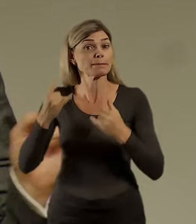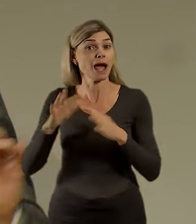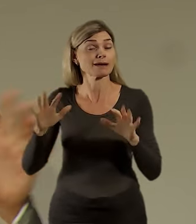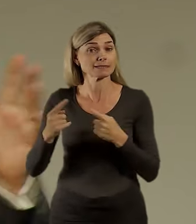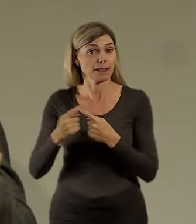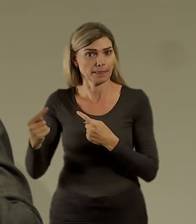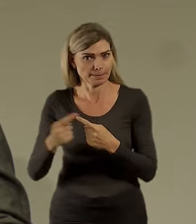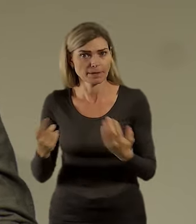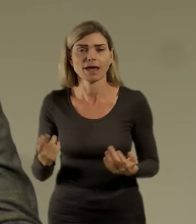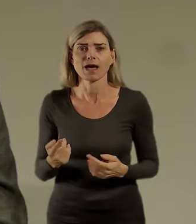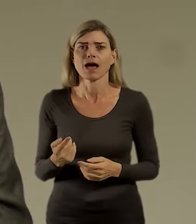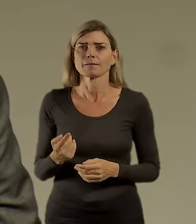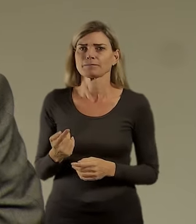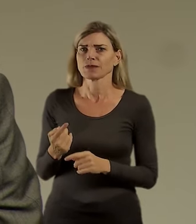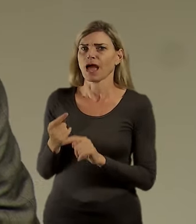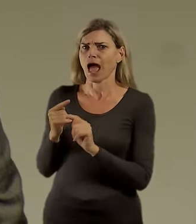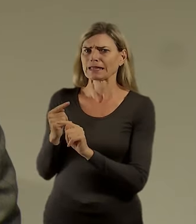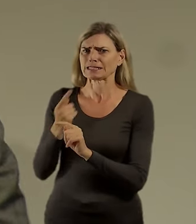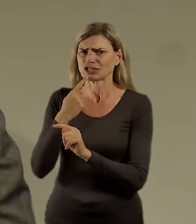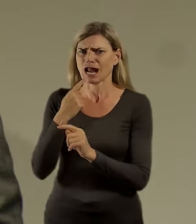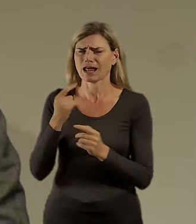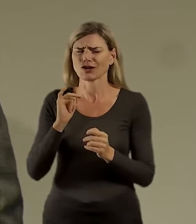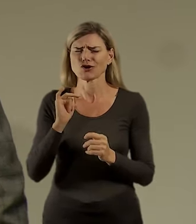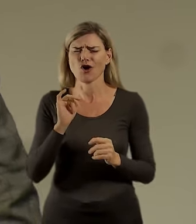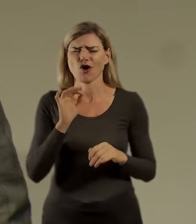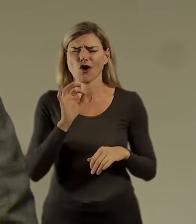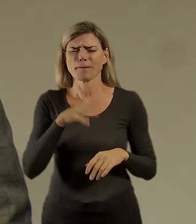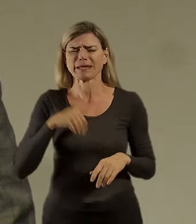nezavedl ten E-recept. Ale to je jedno. Já jsem ho nejmenuval. Ne, to je dobře.